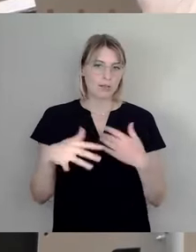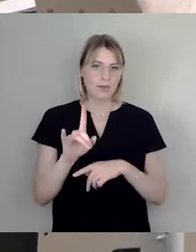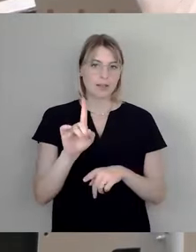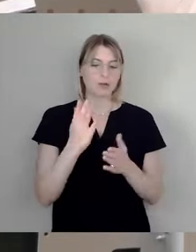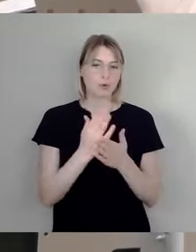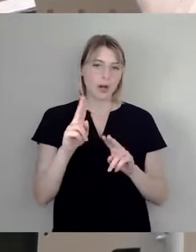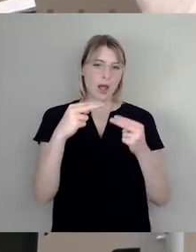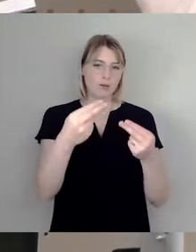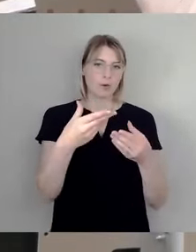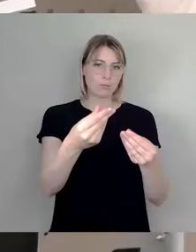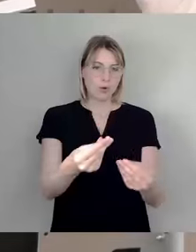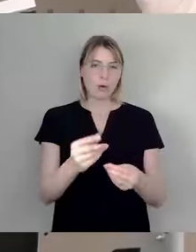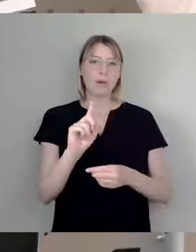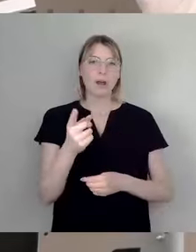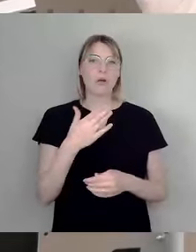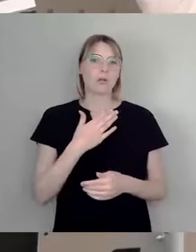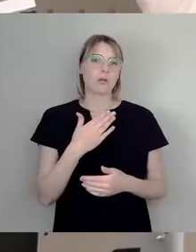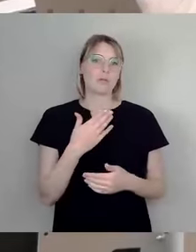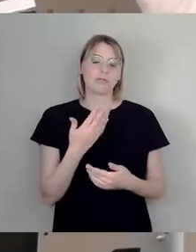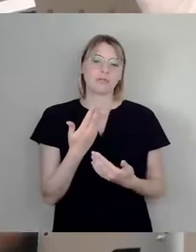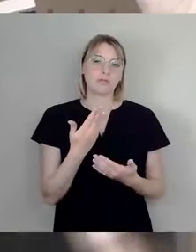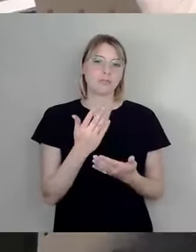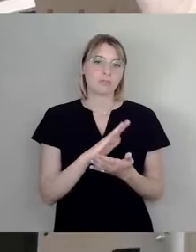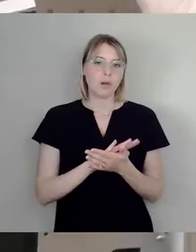Auch mit meiner Arbeit hätten Sie schon antworten können. Vielen Dank.